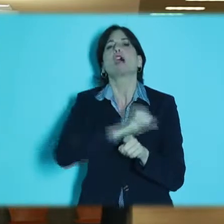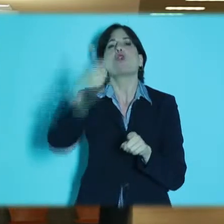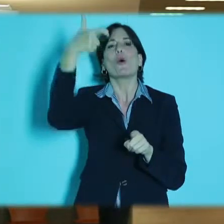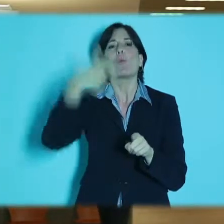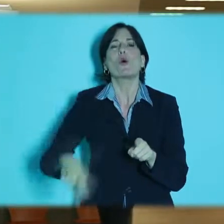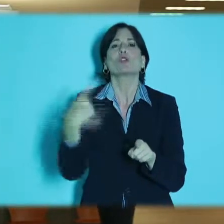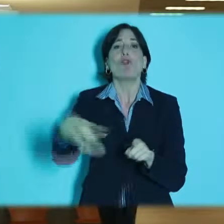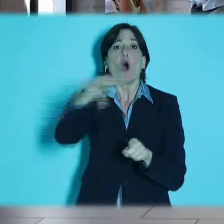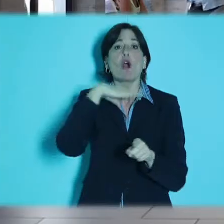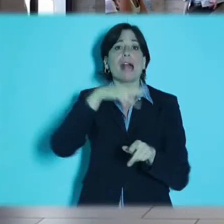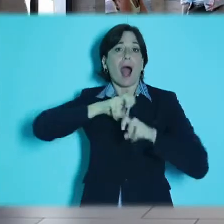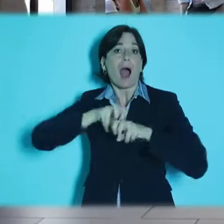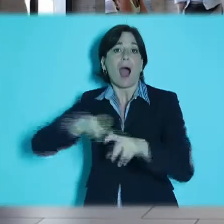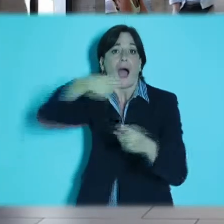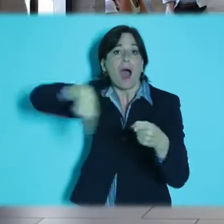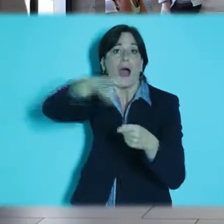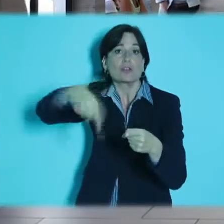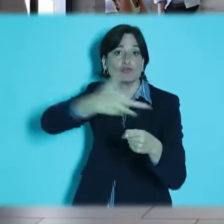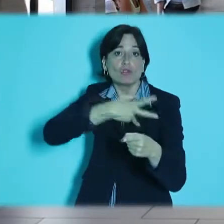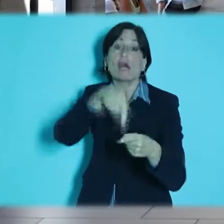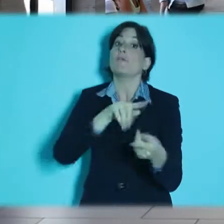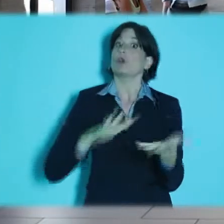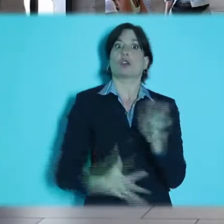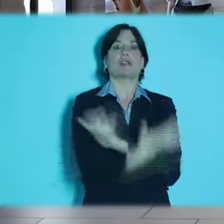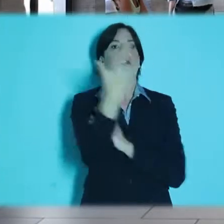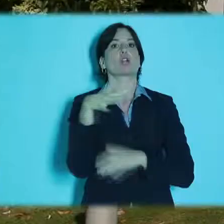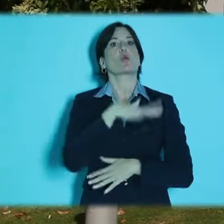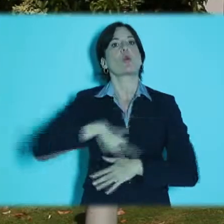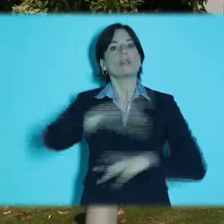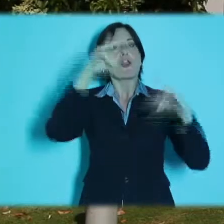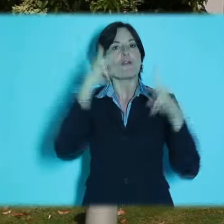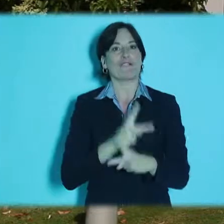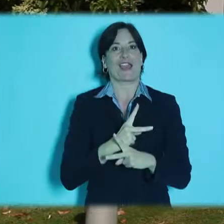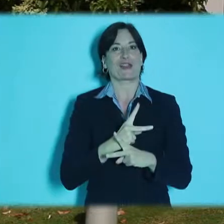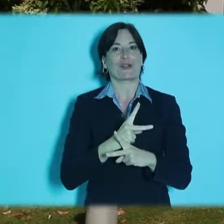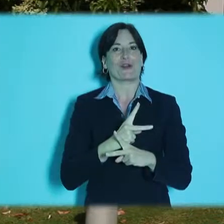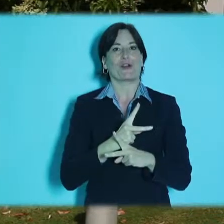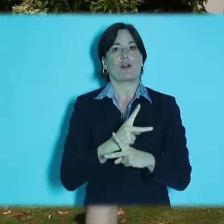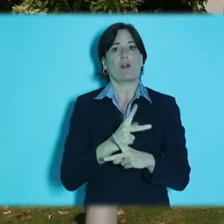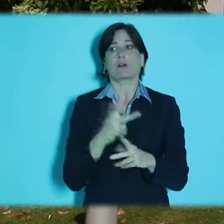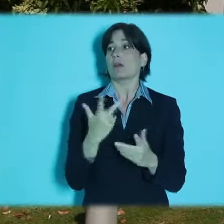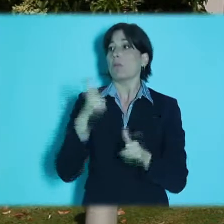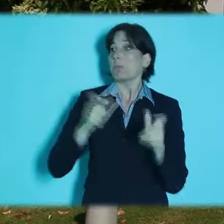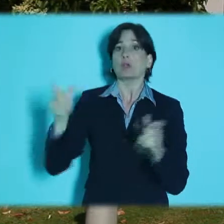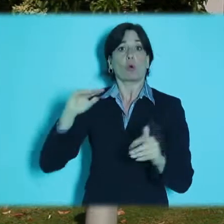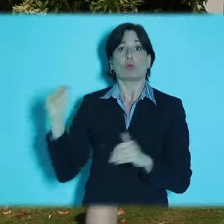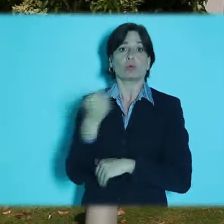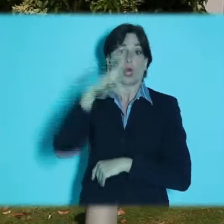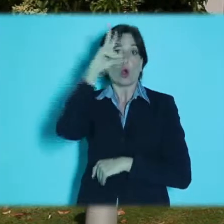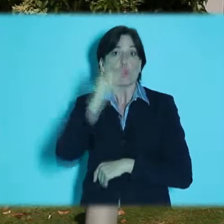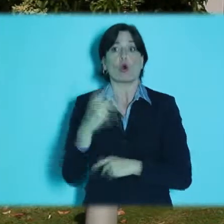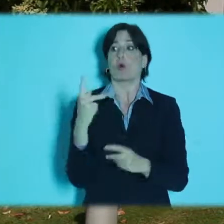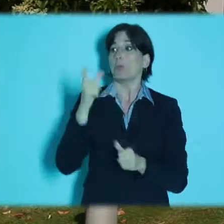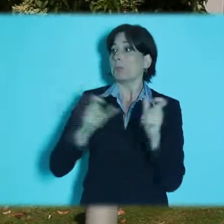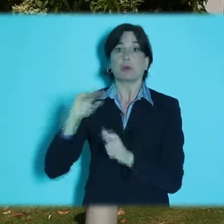solo dalla presenza del Cinodromo, ormai è diventato un quartiere vero, quartiere reale che si conosce, si vive e